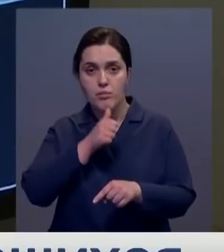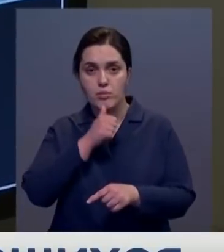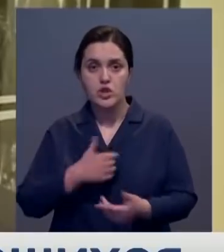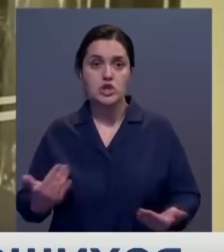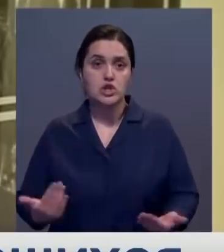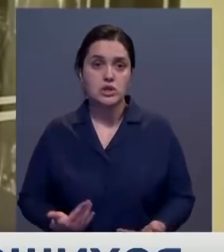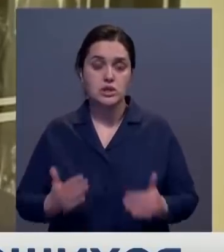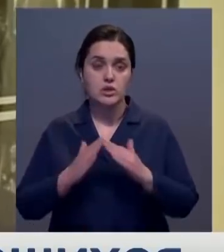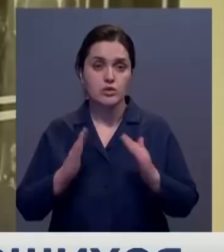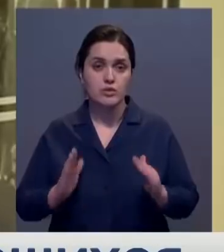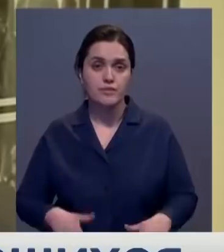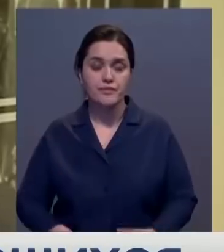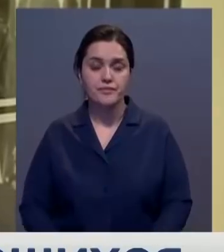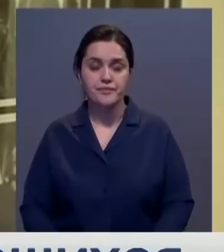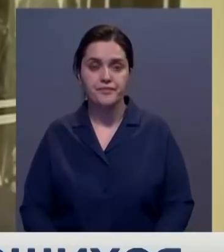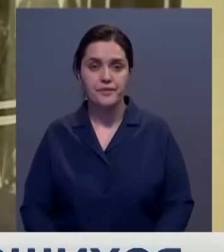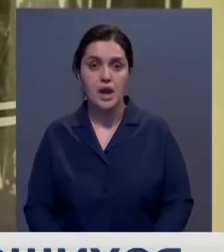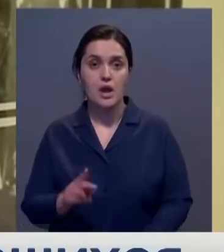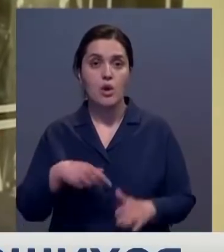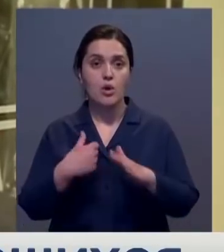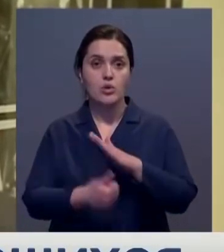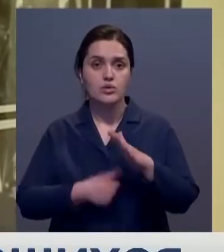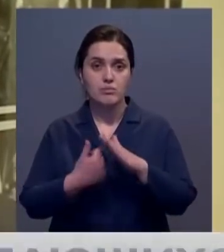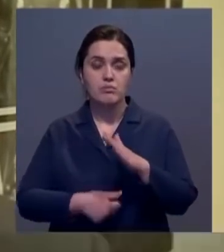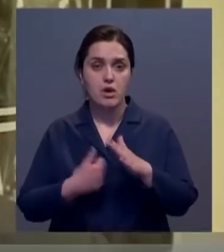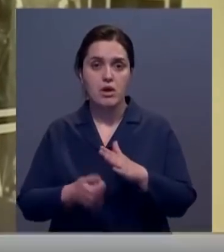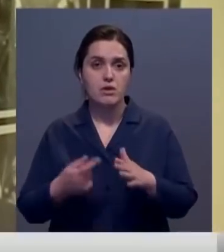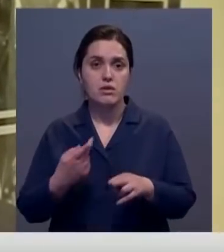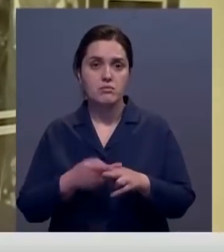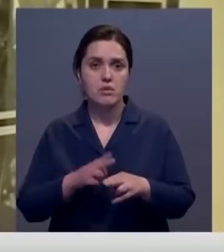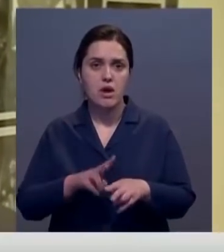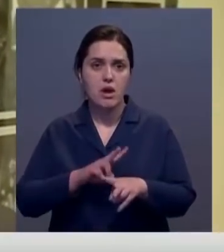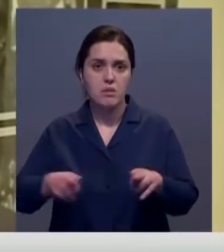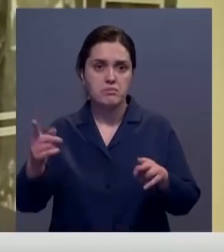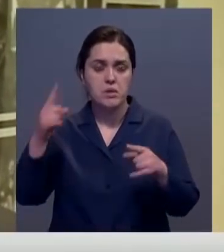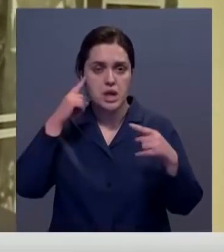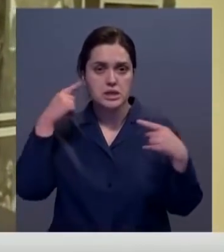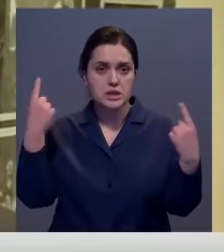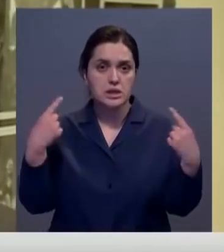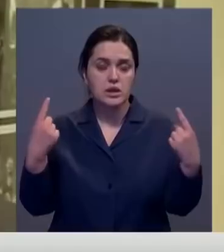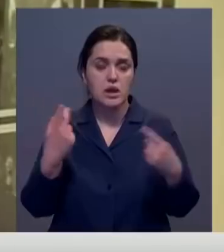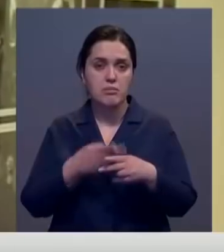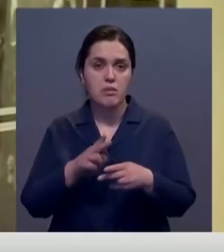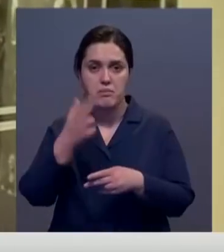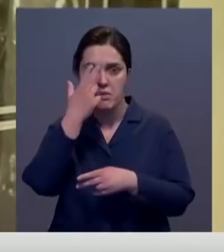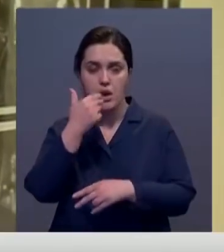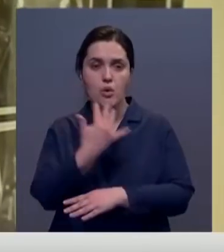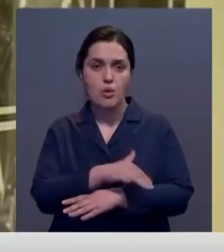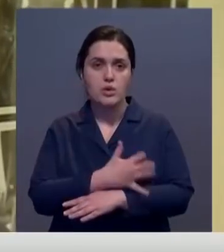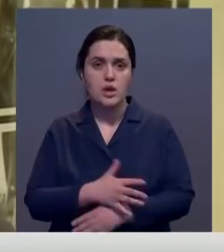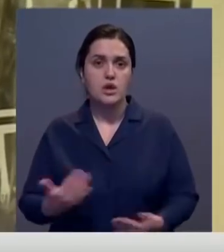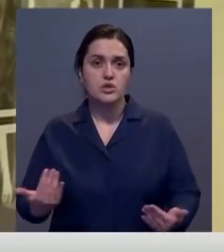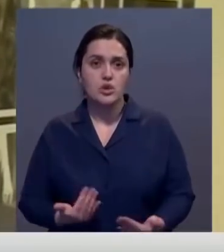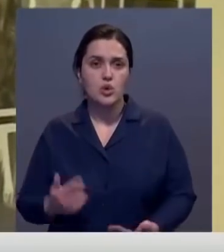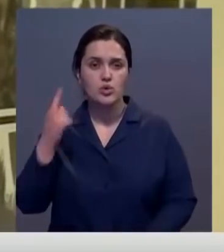стенах. Многие из бездомных, как бы грубо это ни звучало, становятся дикими. Они привыкли жить на улице годами. Они могут считать